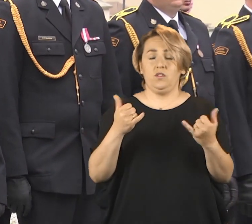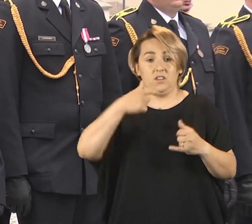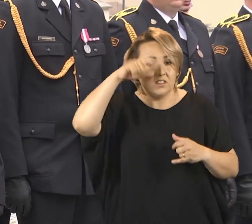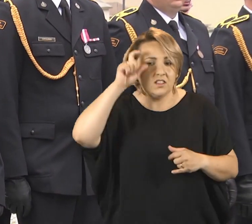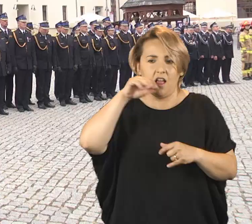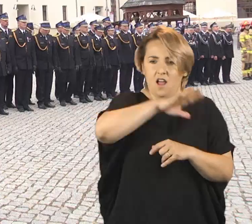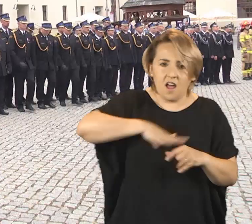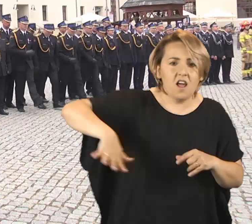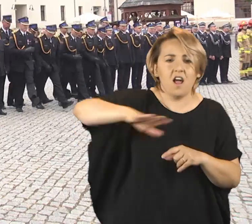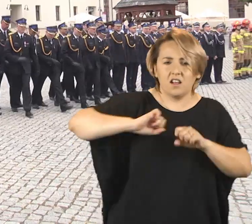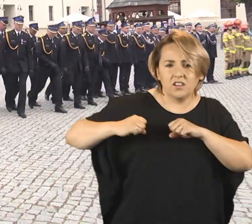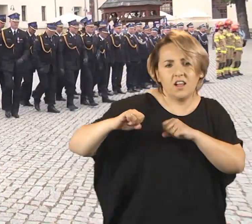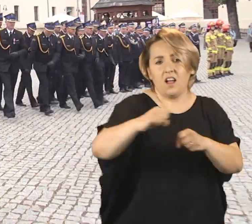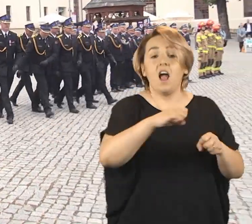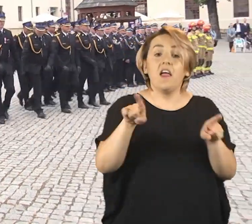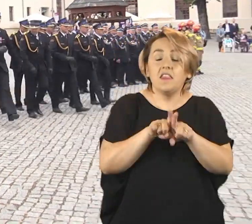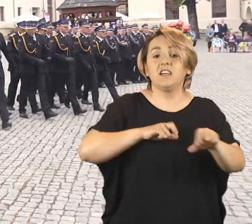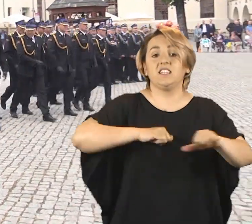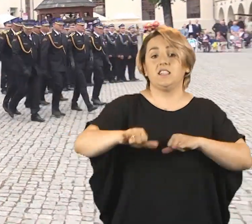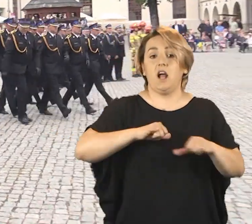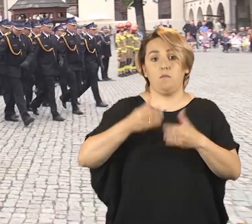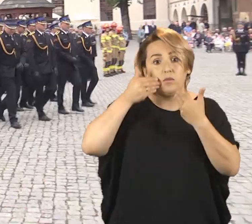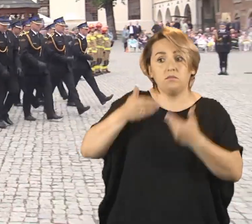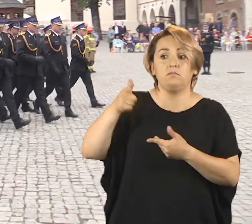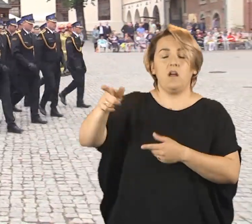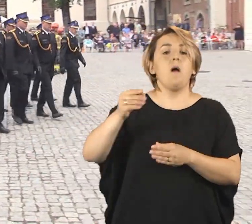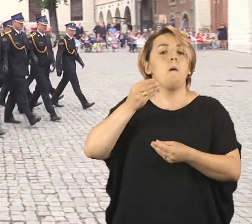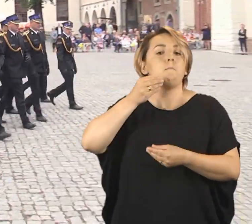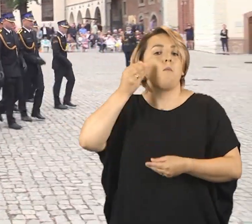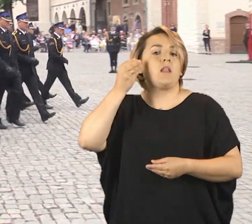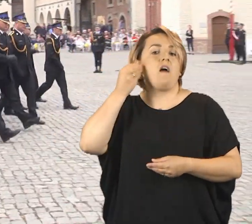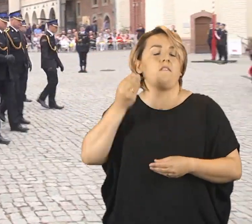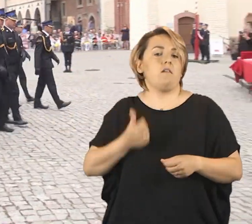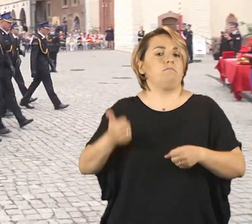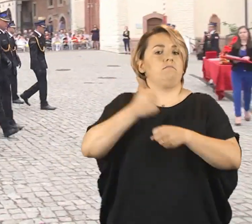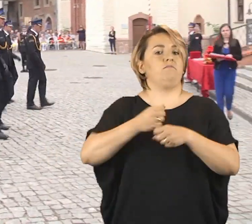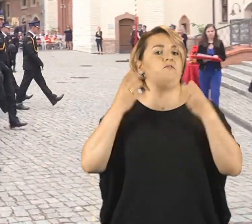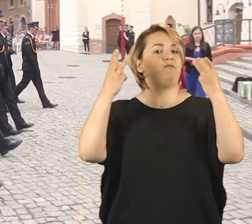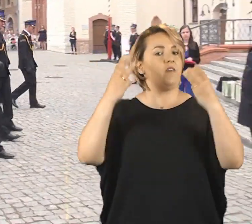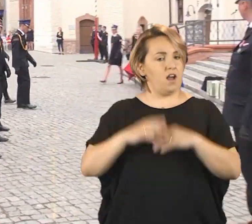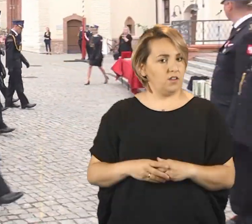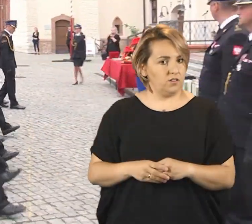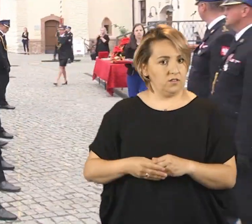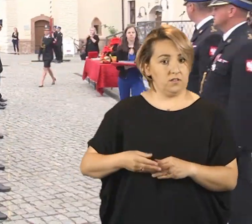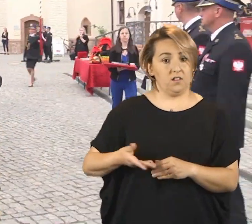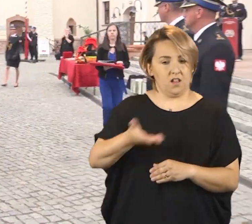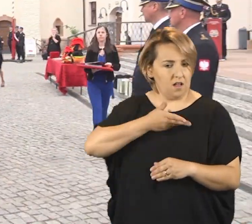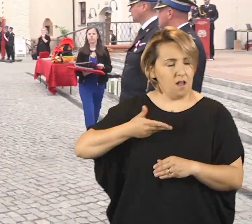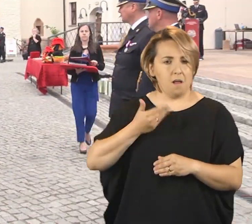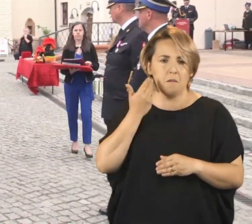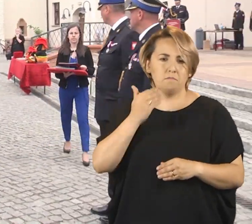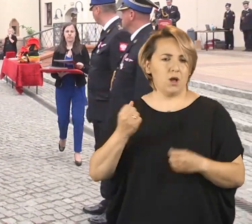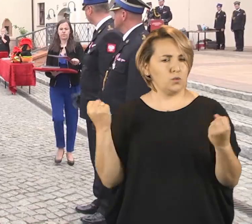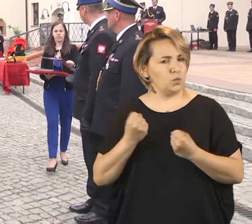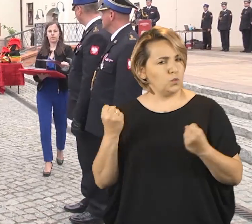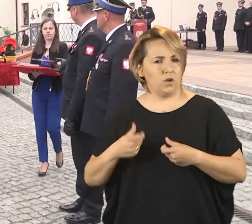Pożarnej, jak i strażaków ochotników angażują się także samorządy, dla których poprawa bezpieczeństwa to priorytet. Samorząd, myślę, to nieodzowna